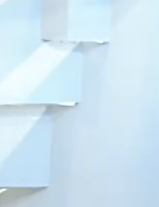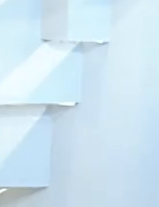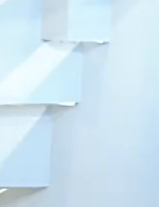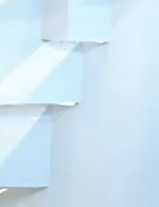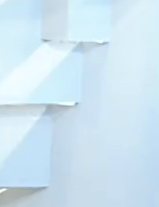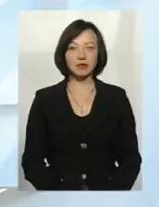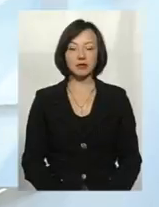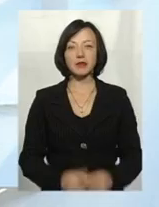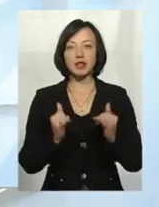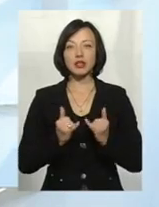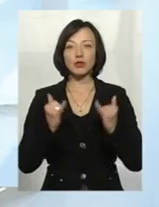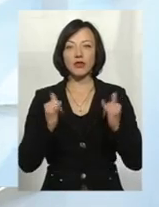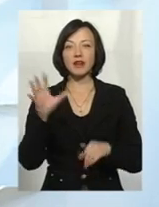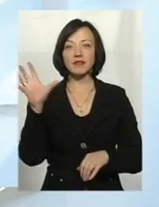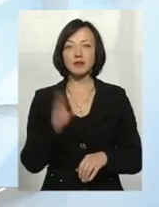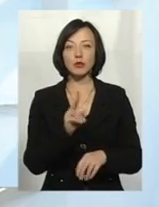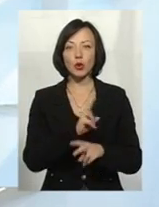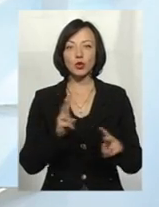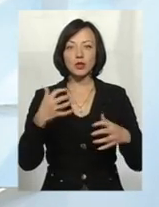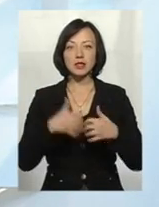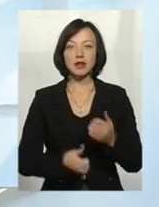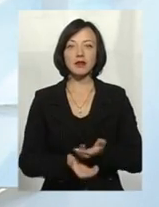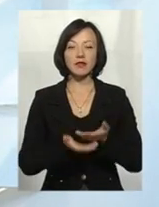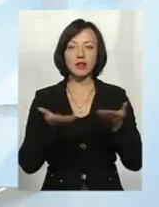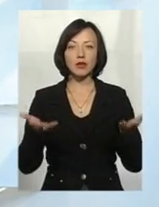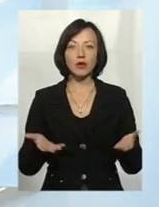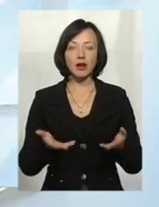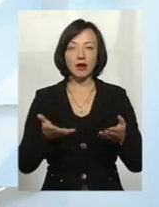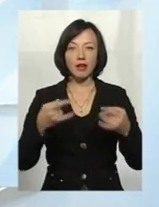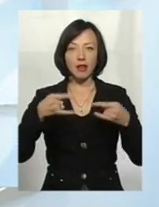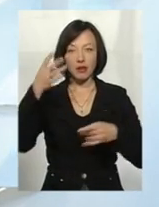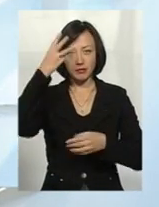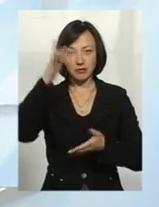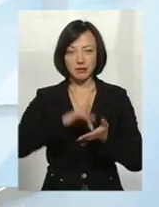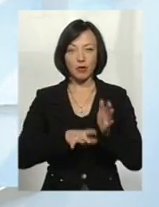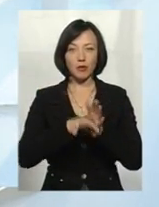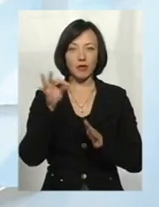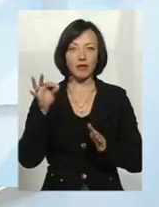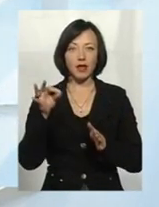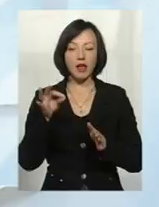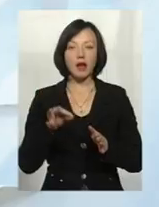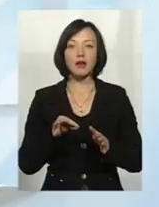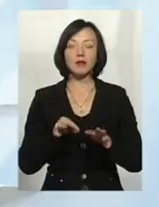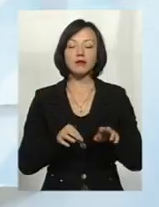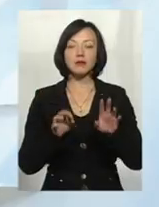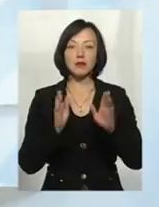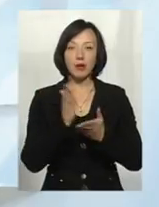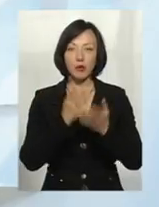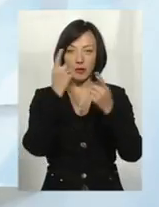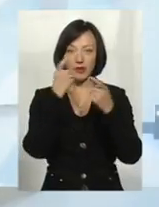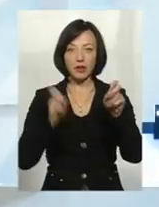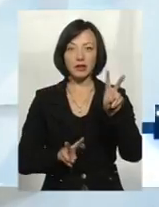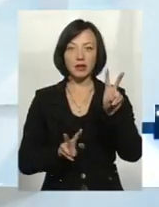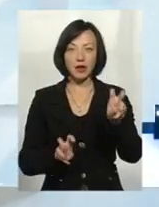Мої шанування усім, хто серед чималої кількості телеканалів у цій порі обрав саме Поділяцентр. На часі прямо в ефірі